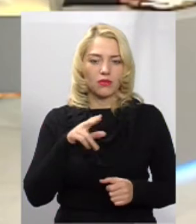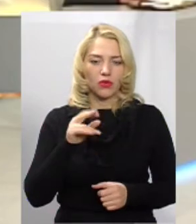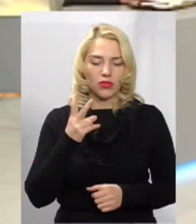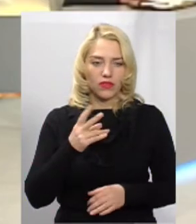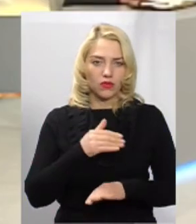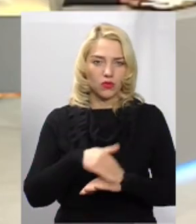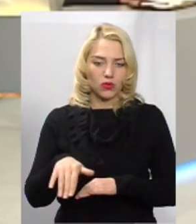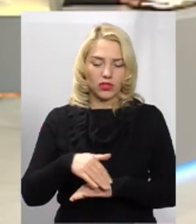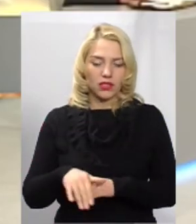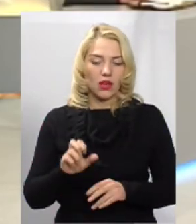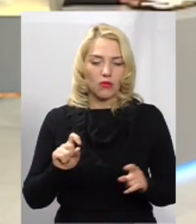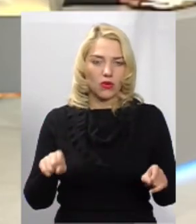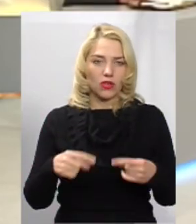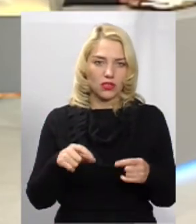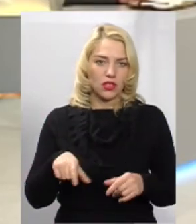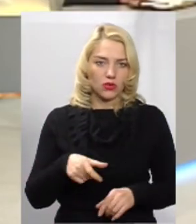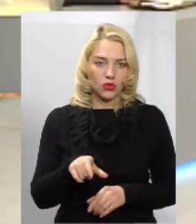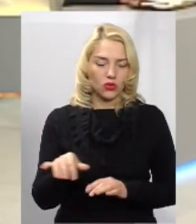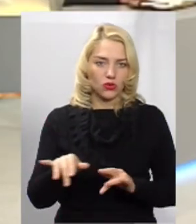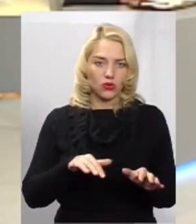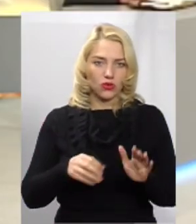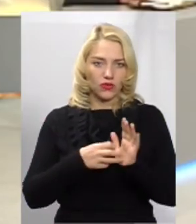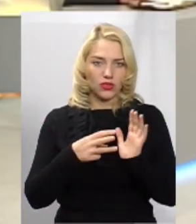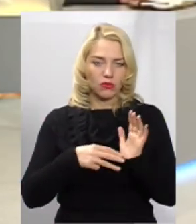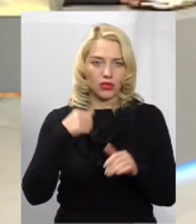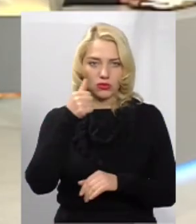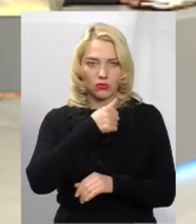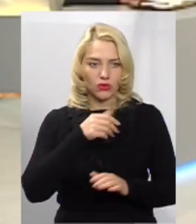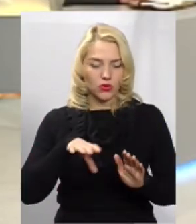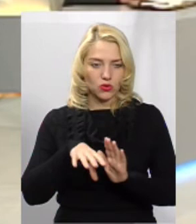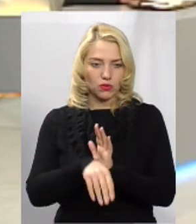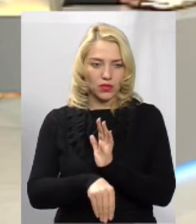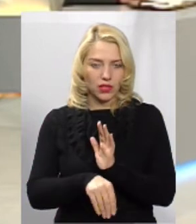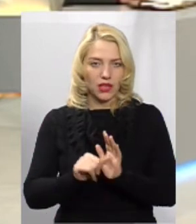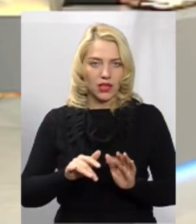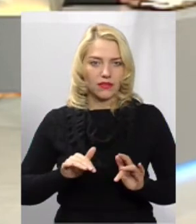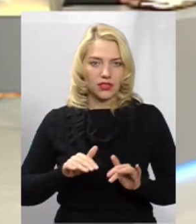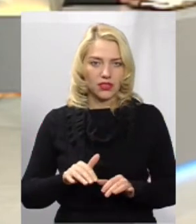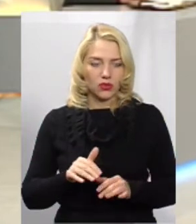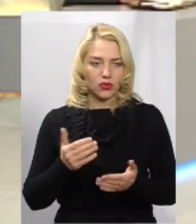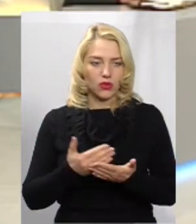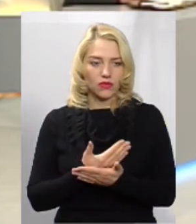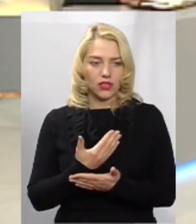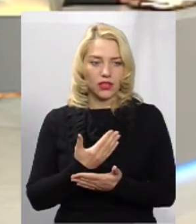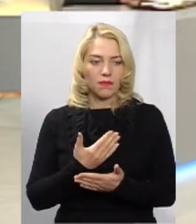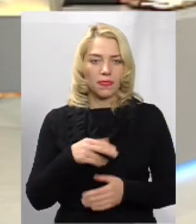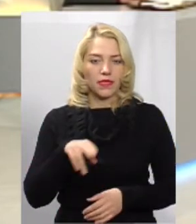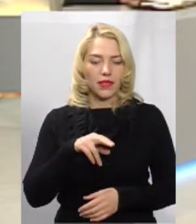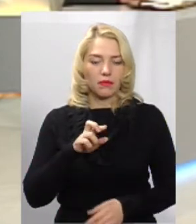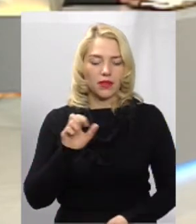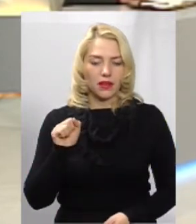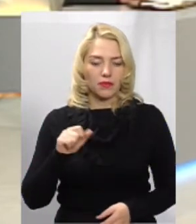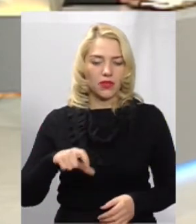Про організацію дорожнього руху. В 2018 році вступили в дію нові ДБН,